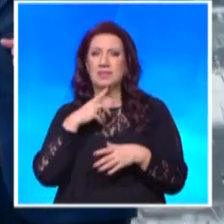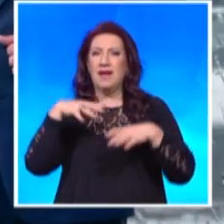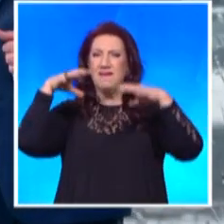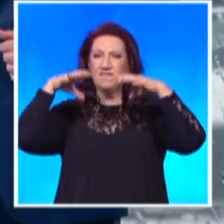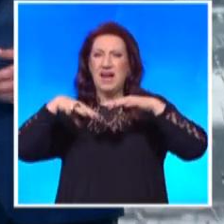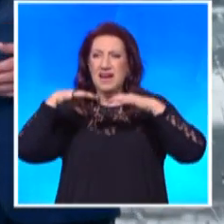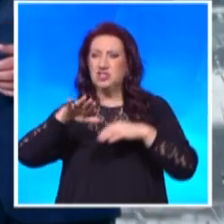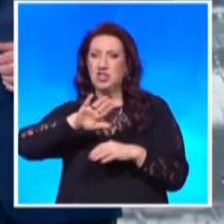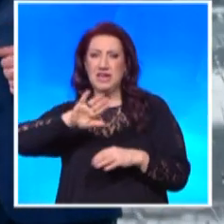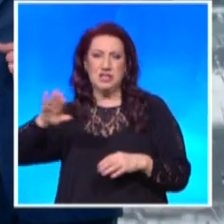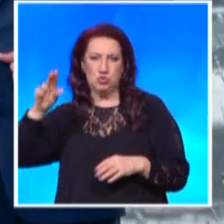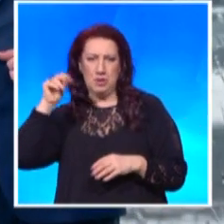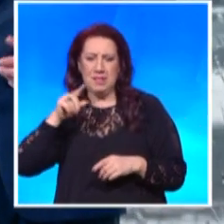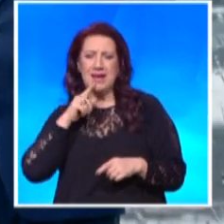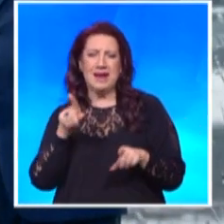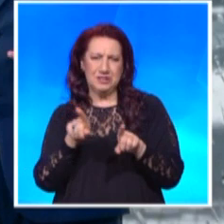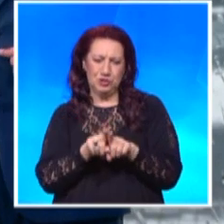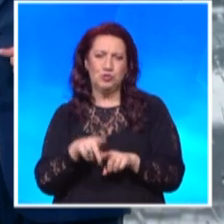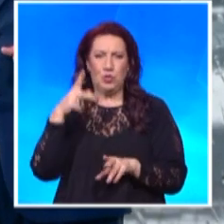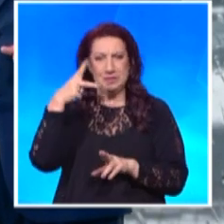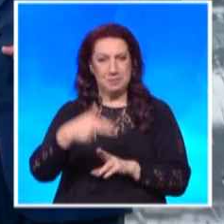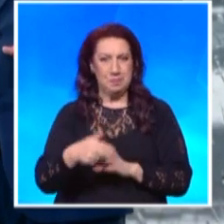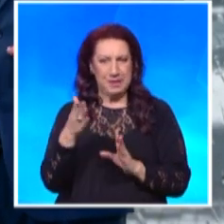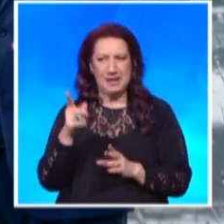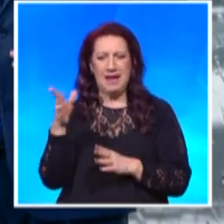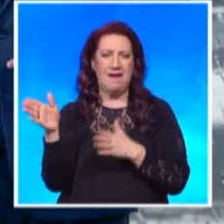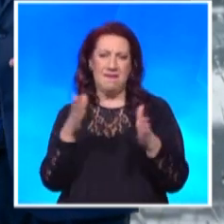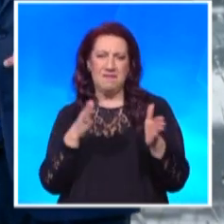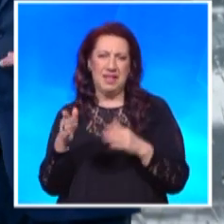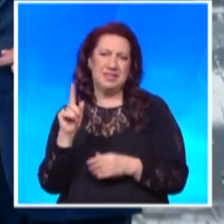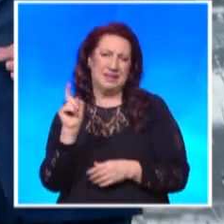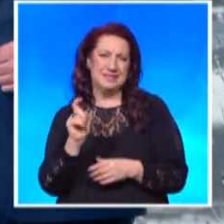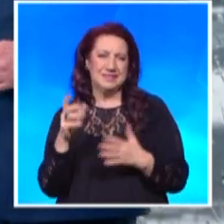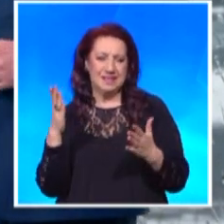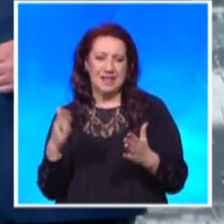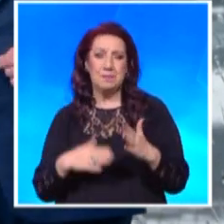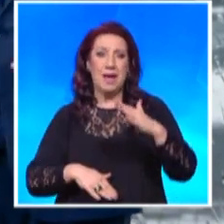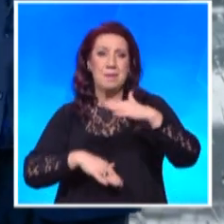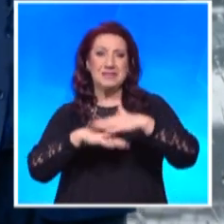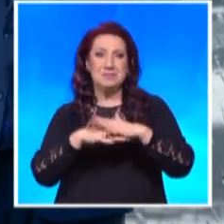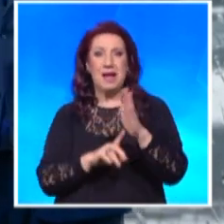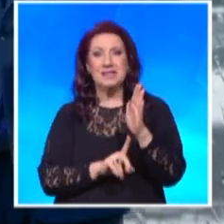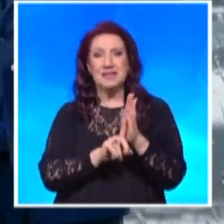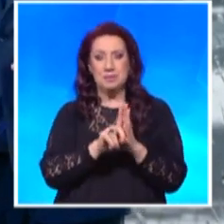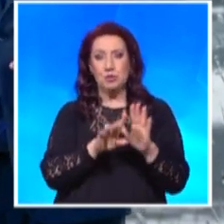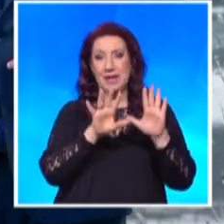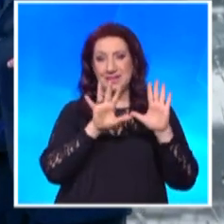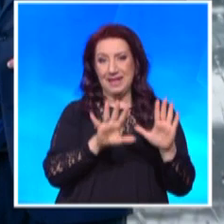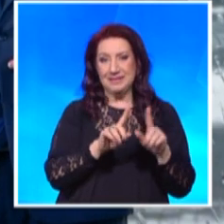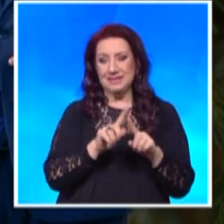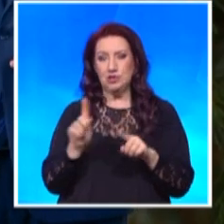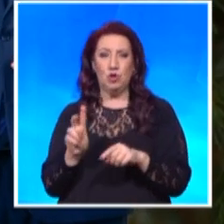по нашето Черноморие също очакваме да спрът. Там вятърът е слаб доомерен, а максималните температури между 10 и 12